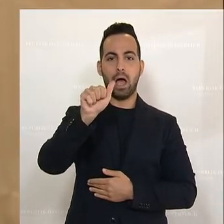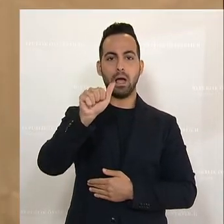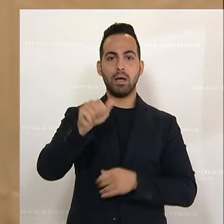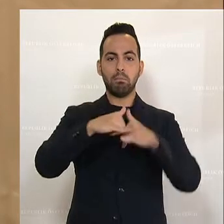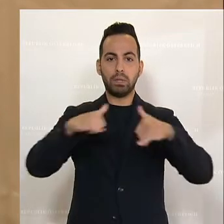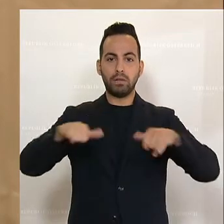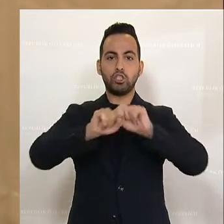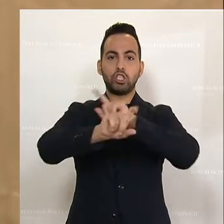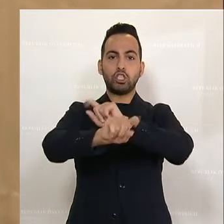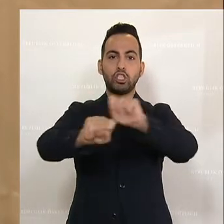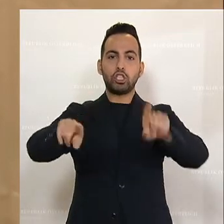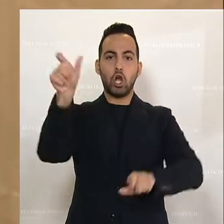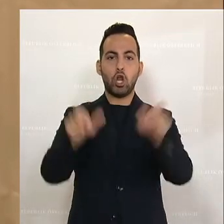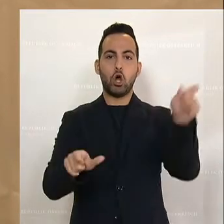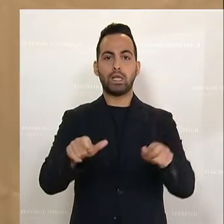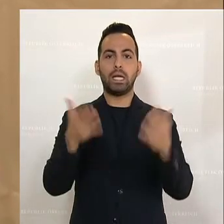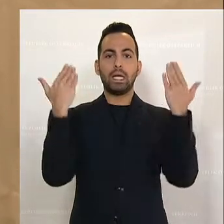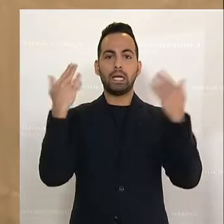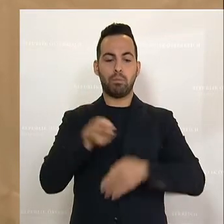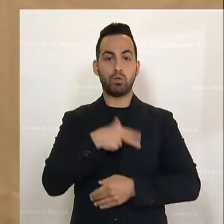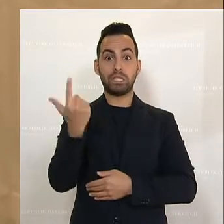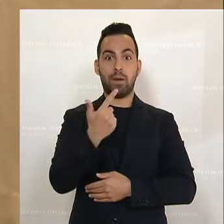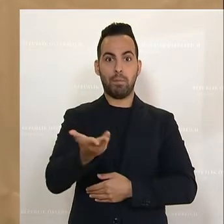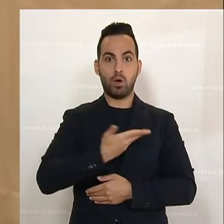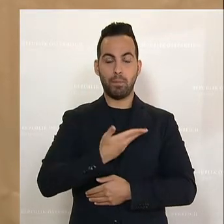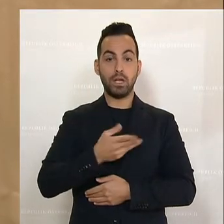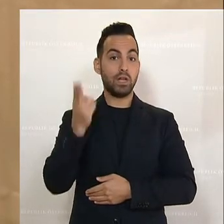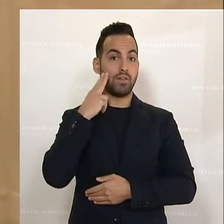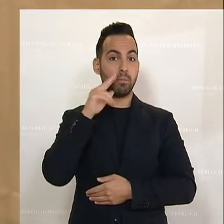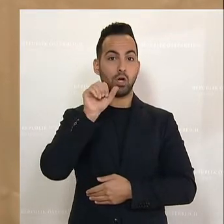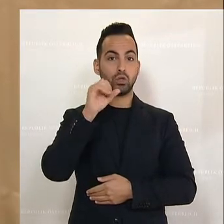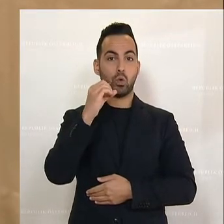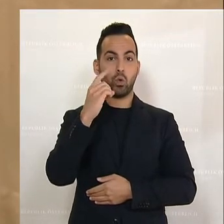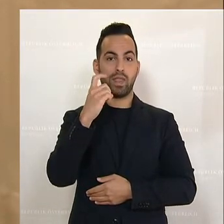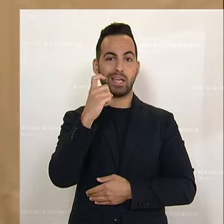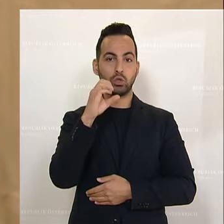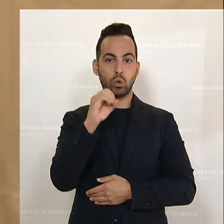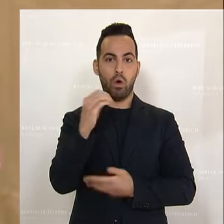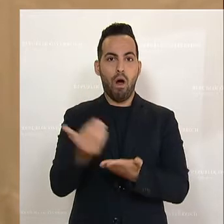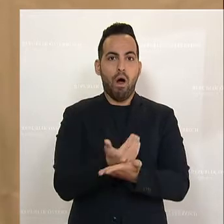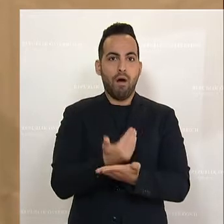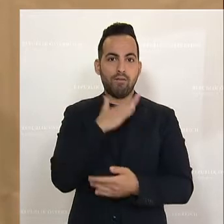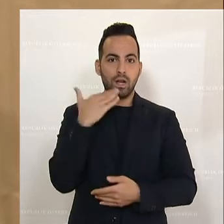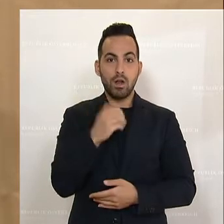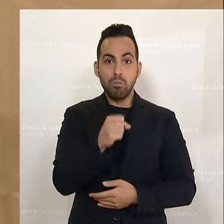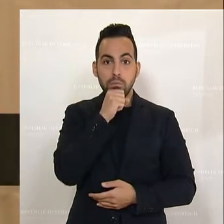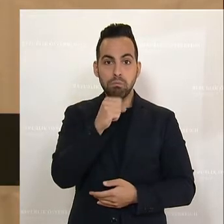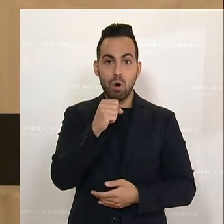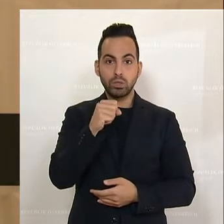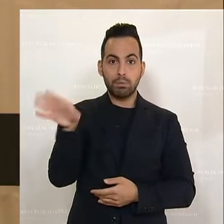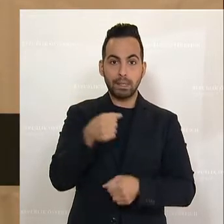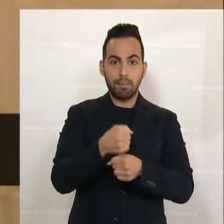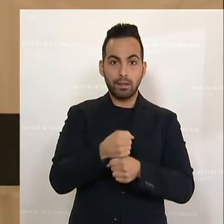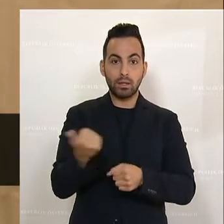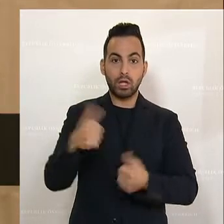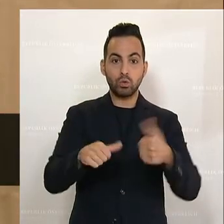wo Leute den Klimabonus zweimal kriegen, wo die Firma Sodexo eine große Provision einkassiert und den Postmitarbeitern Zusatzboni ausgezahlt